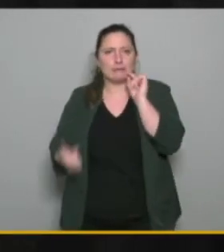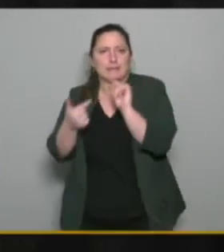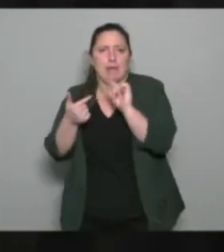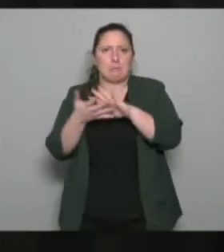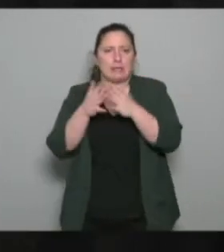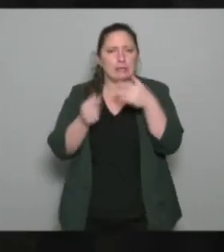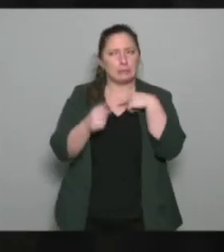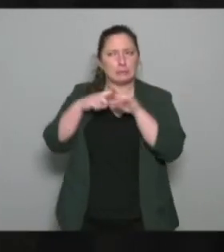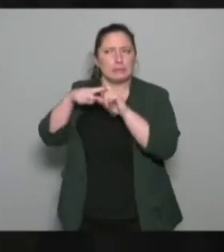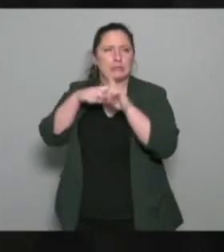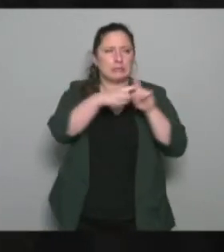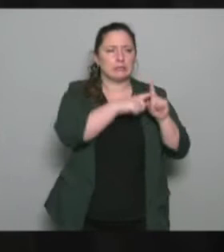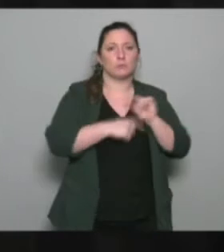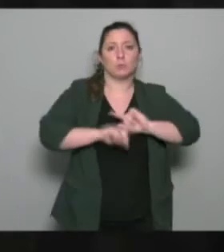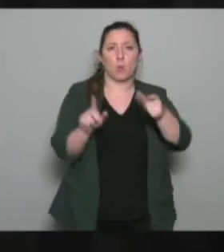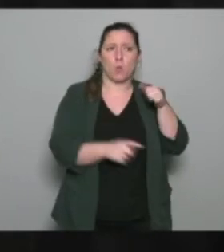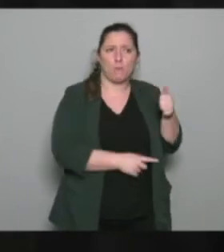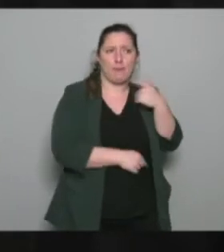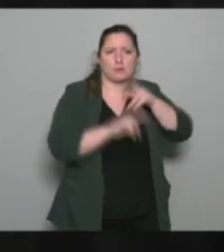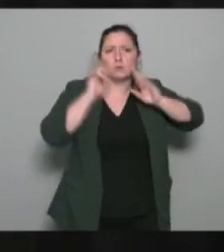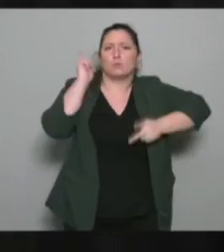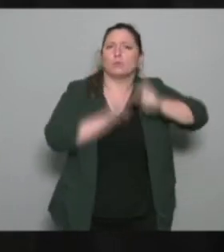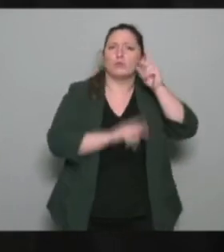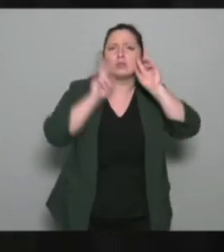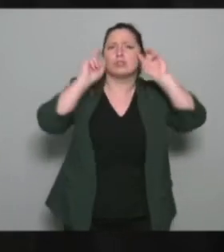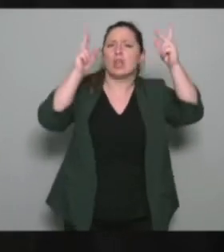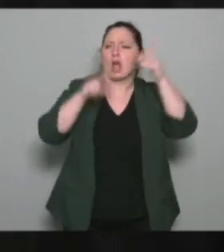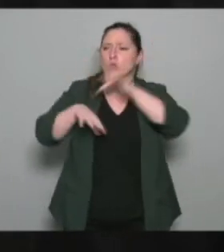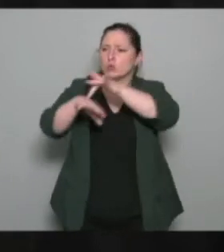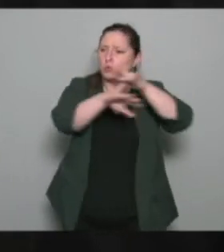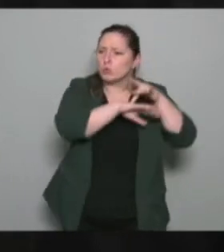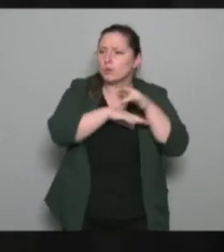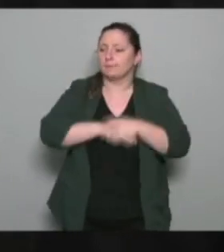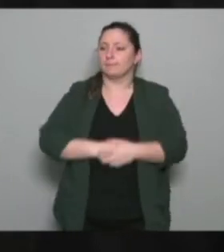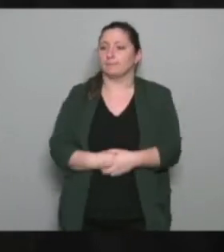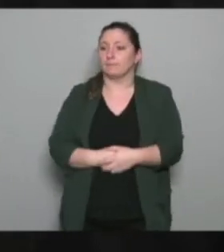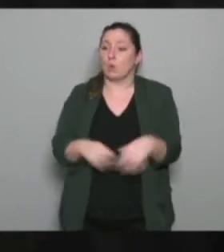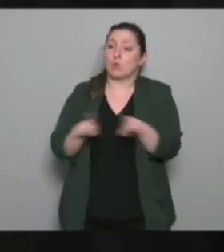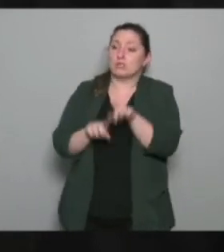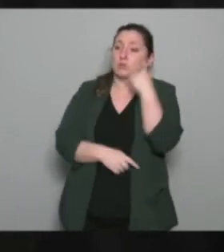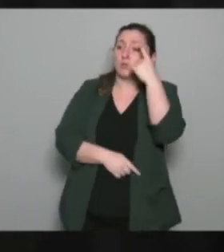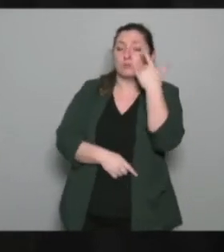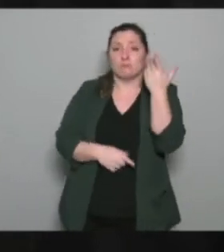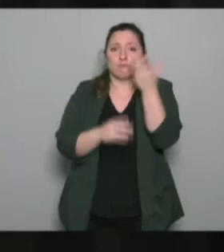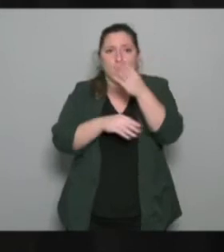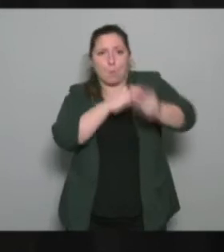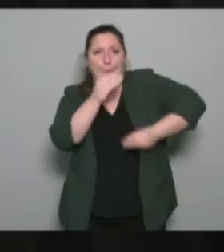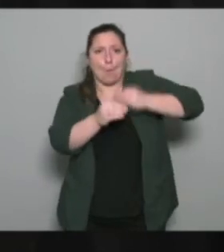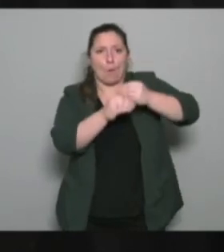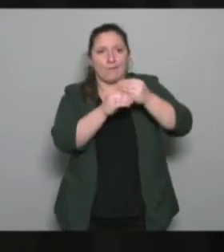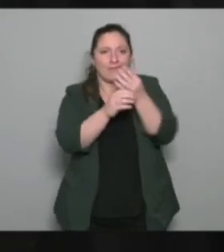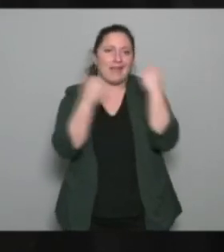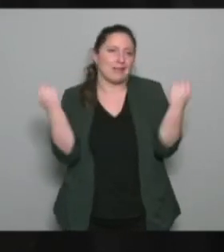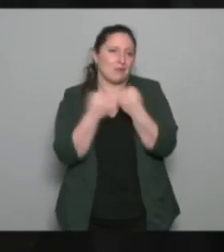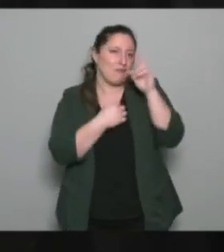pratique ils sont plutôt généralistes et puis je pense aussi que dans le monde de l'animation une des